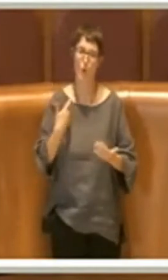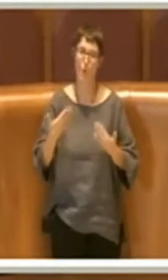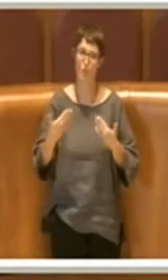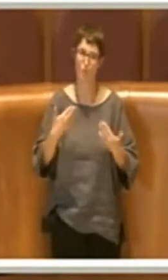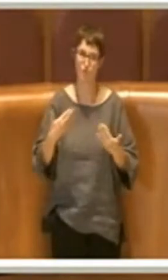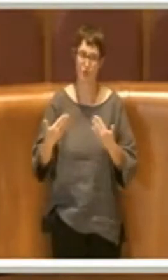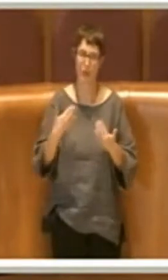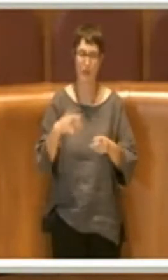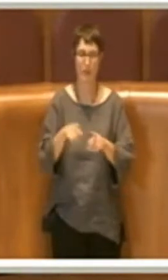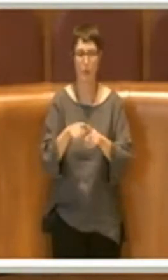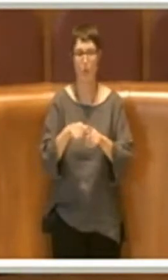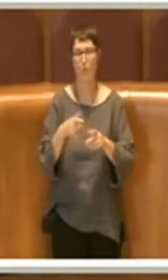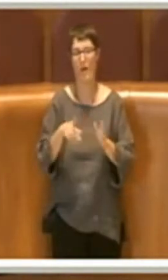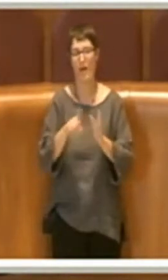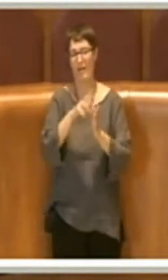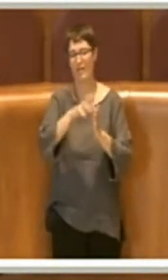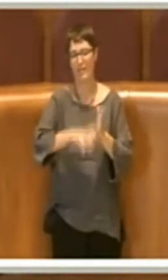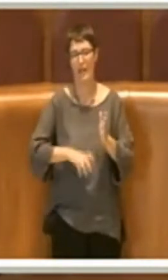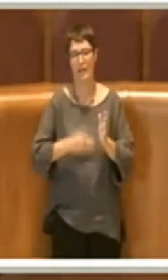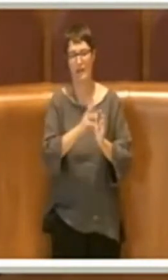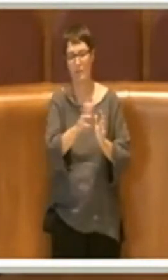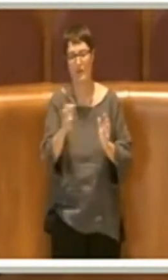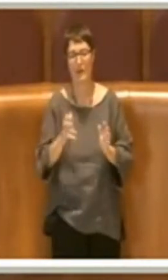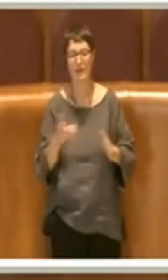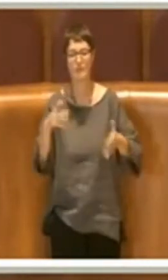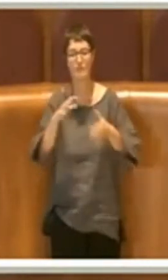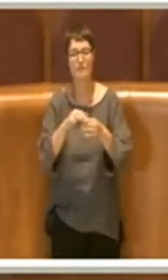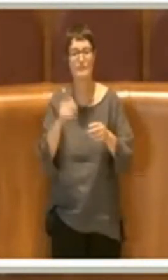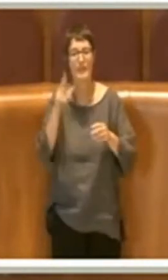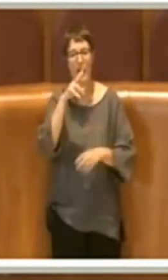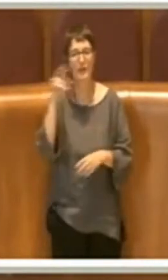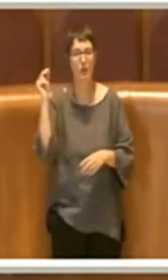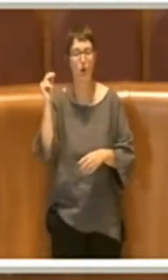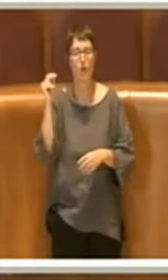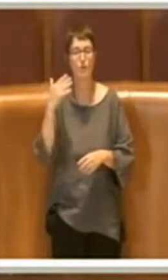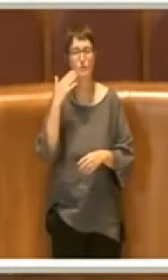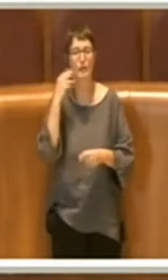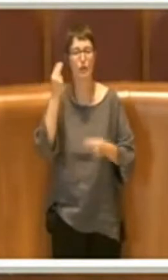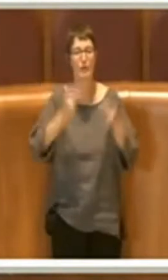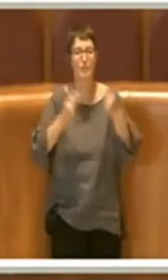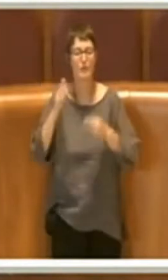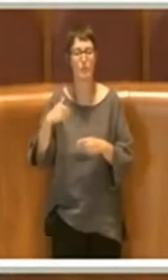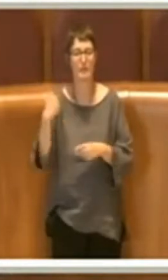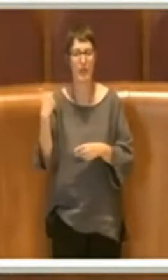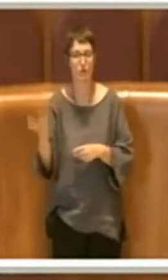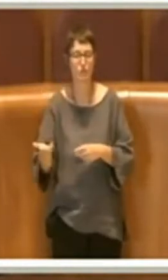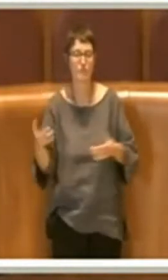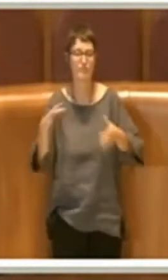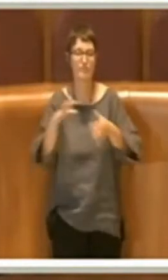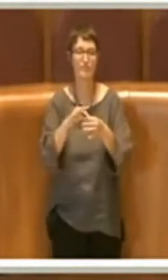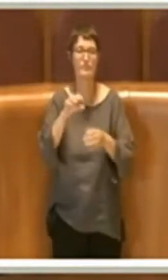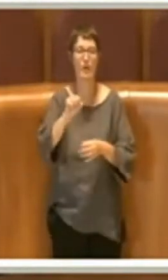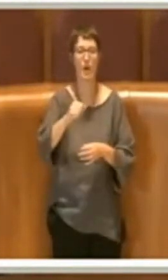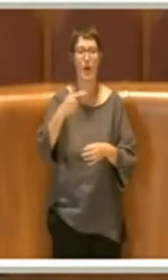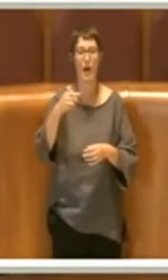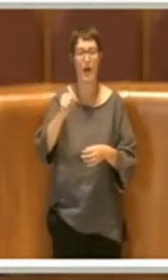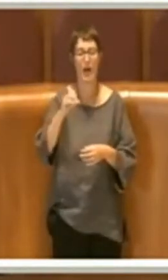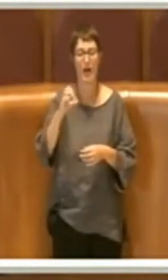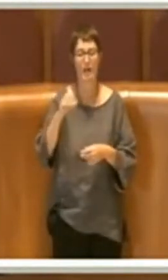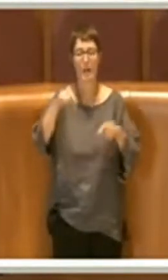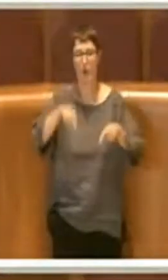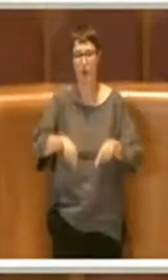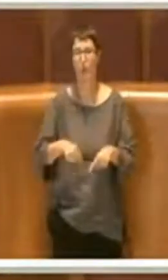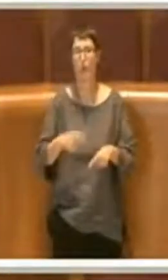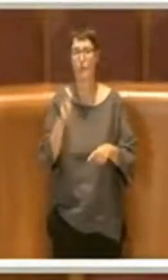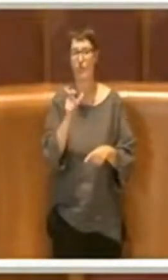riconoscimento dei debiti fuori bilancio relative ad ATAC. Qui parliamo di un importo anche significativo per cui